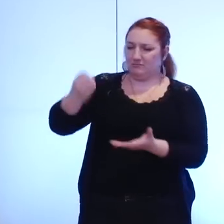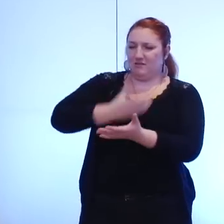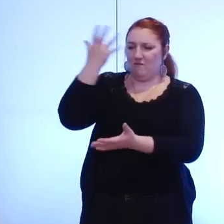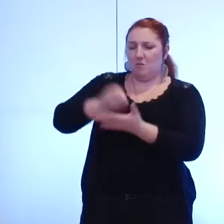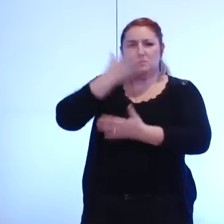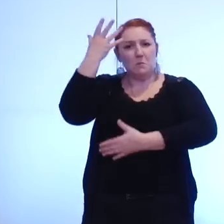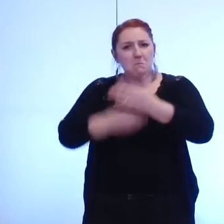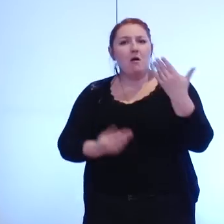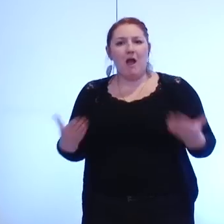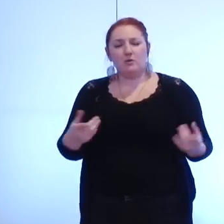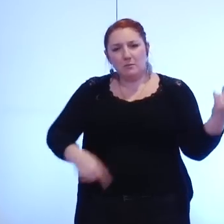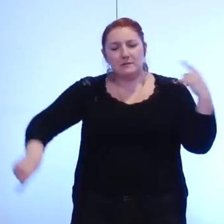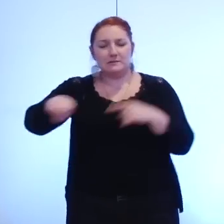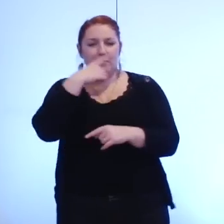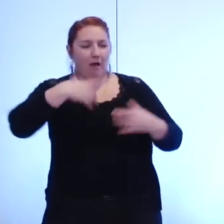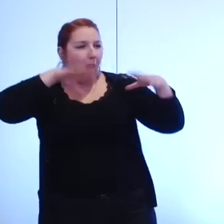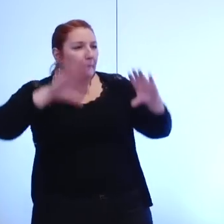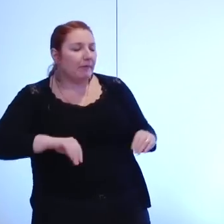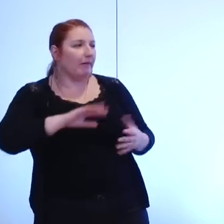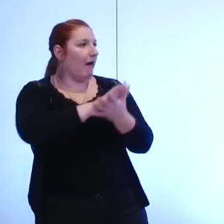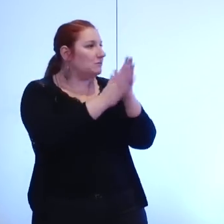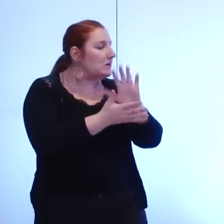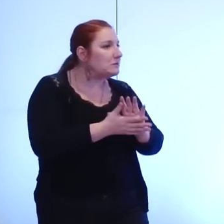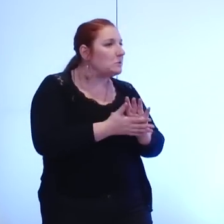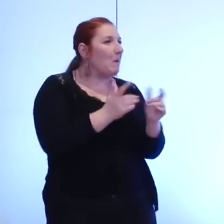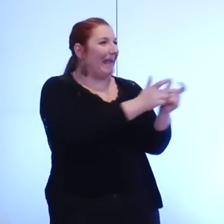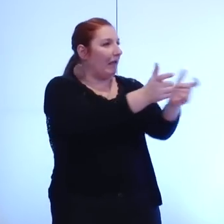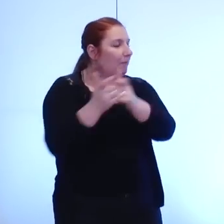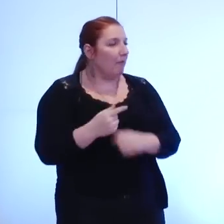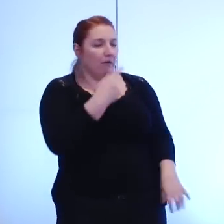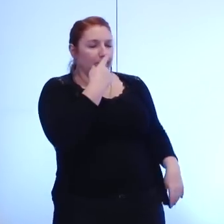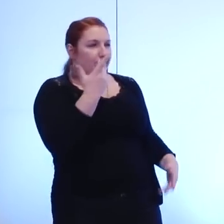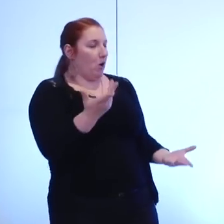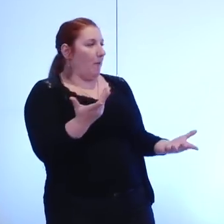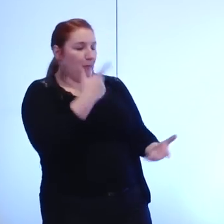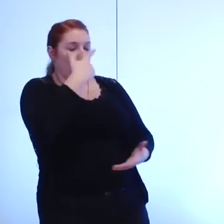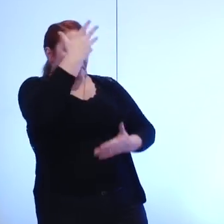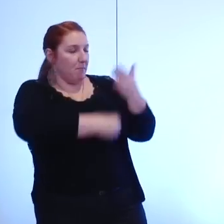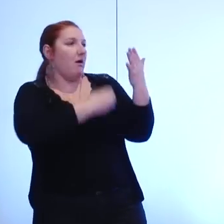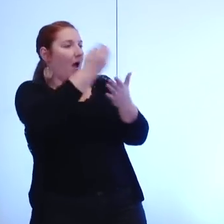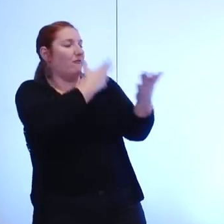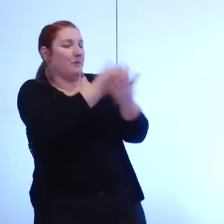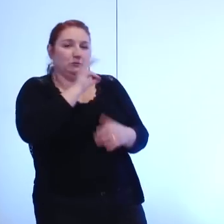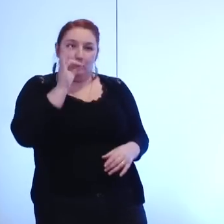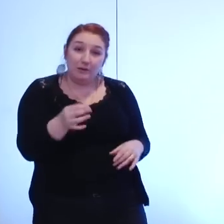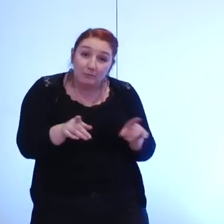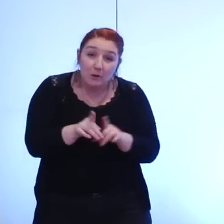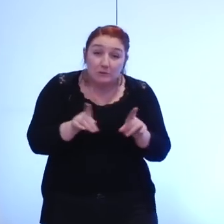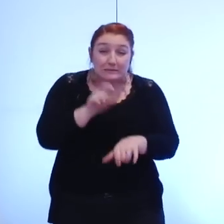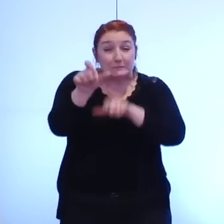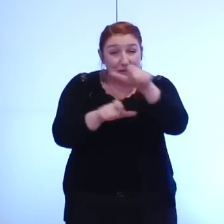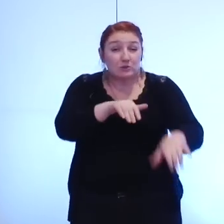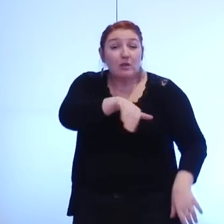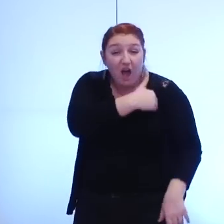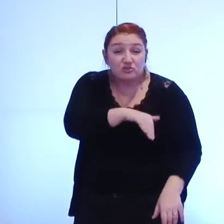chez les habitants dans les associations dans les équipements mais aussi c'est un comble au niveau des agents des services